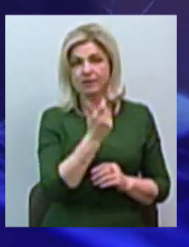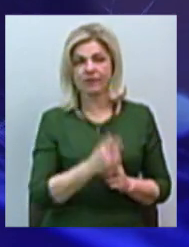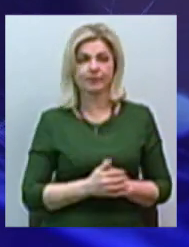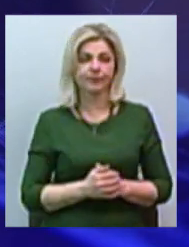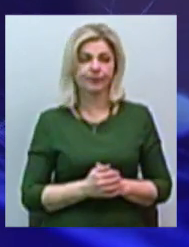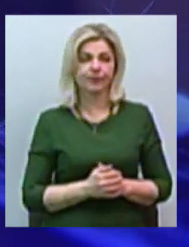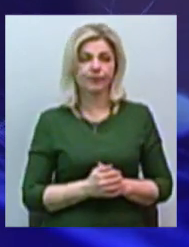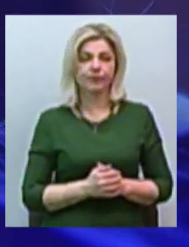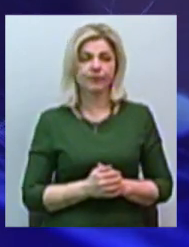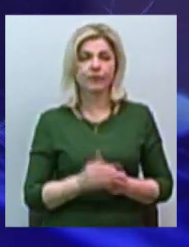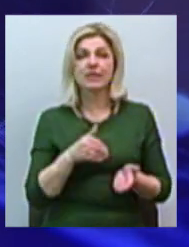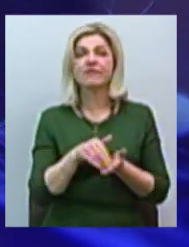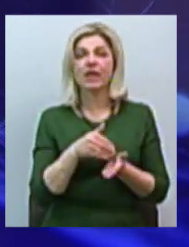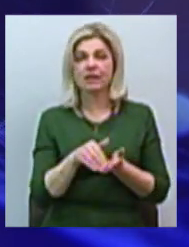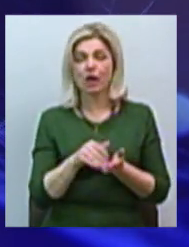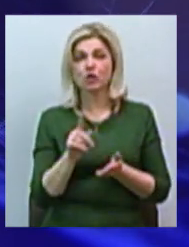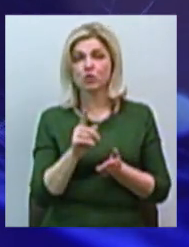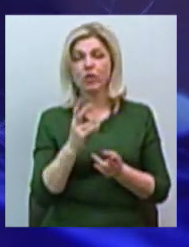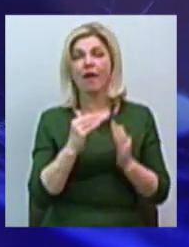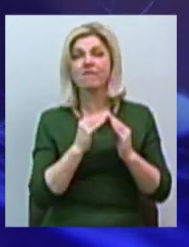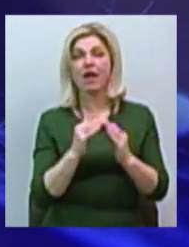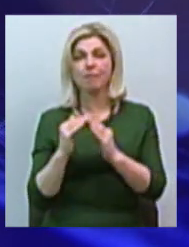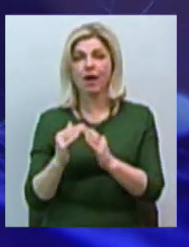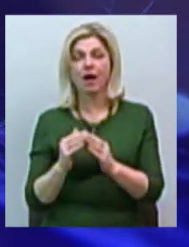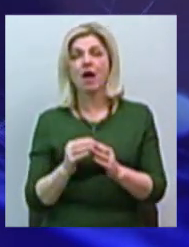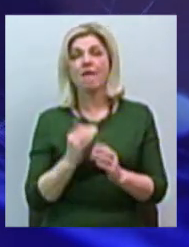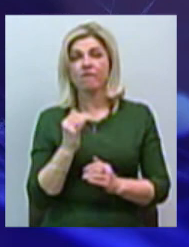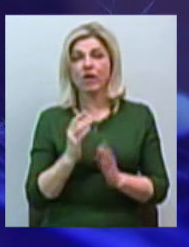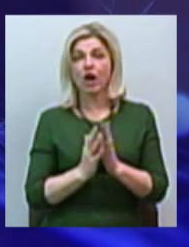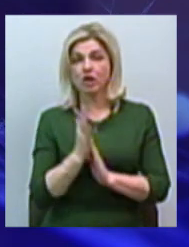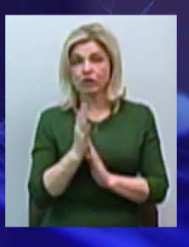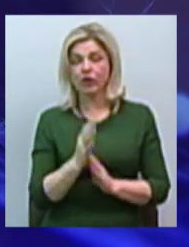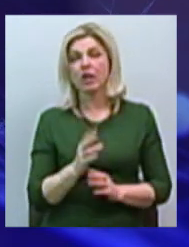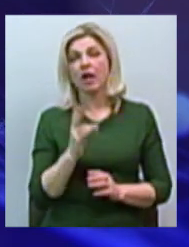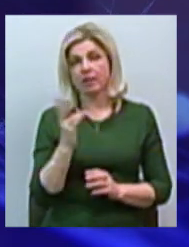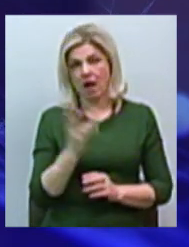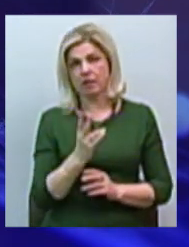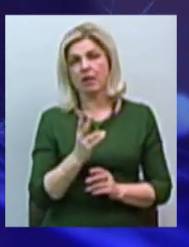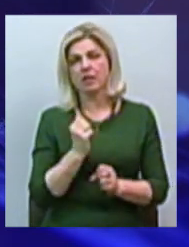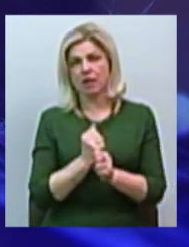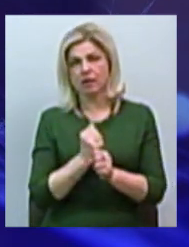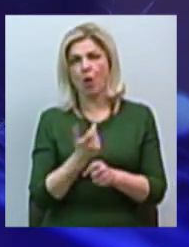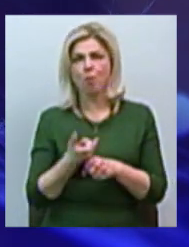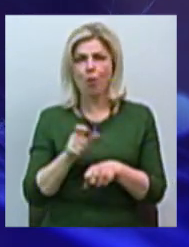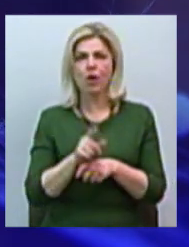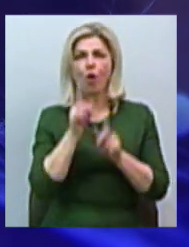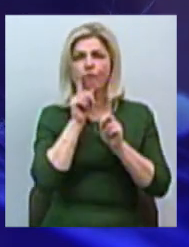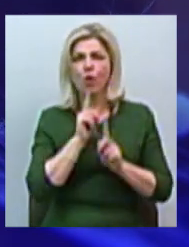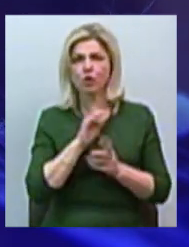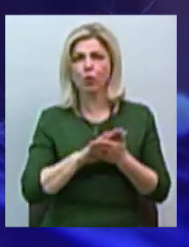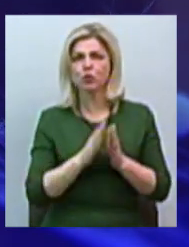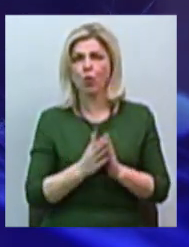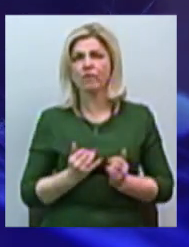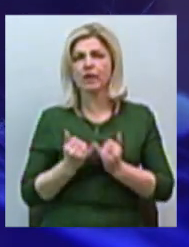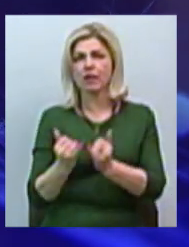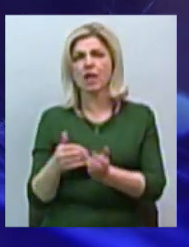свиней, которые выращивают на фермах, для них надо создавать более комфортные условия. При этом, опять